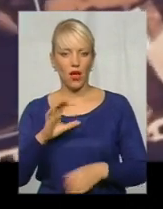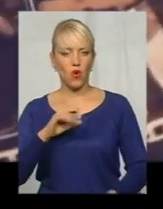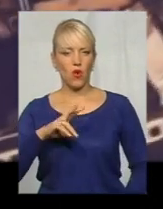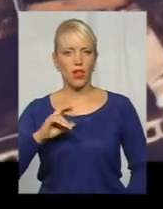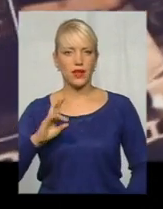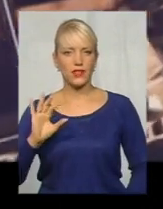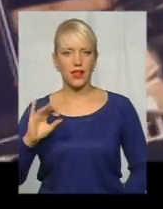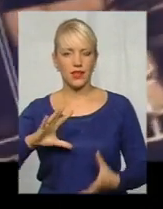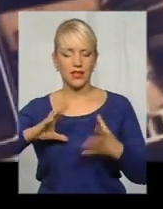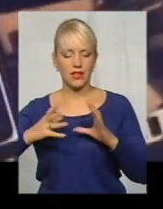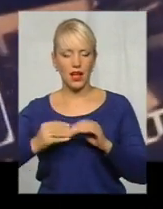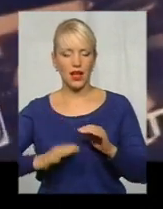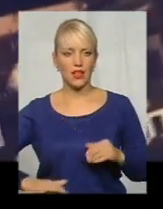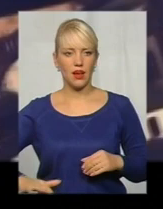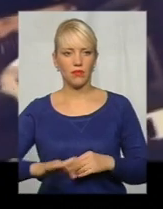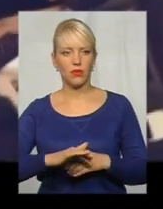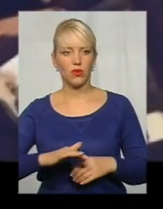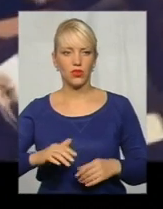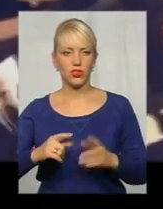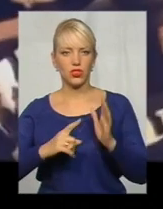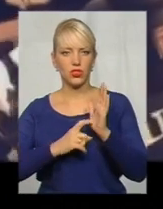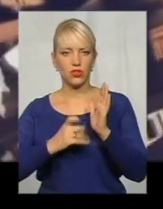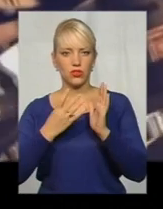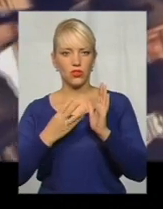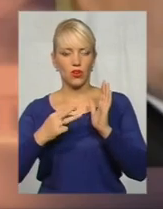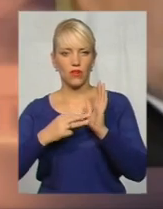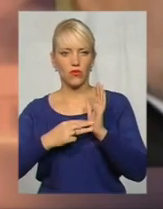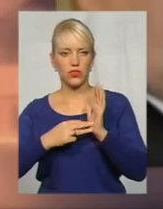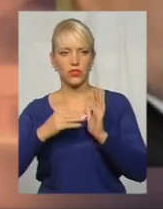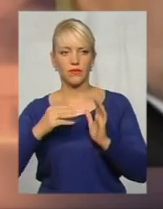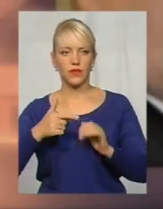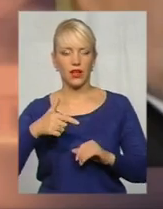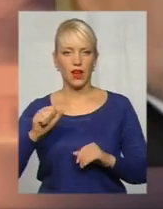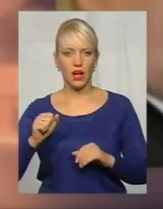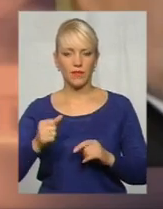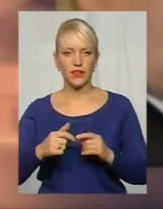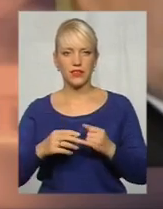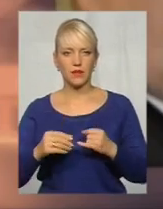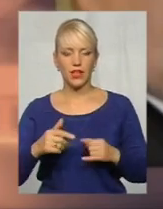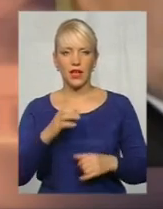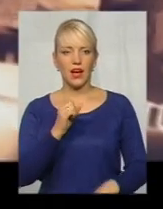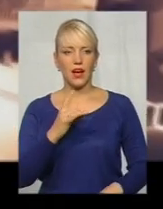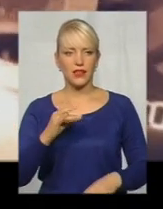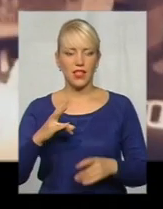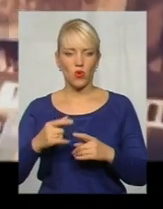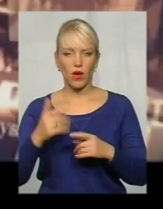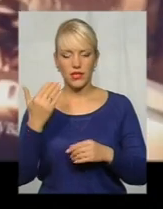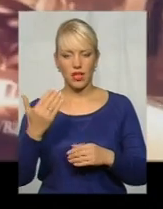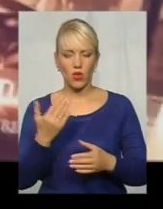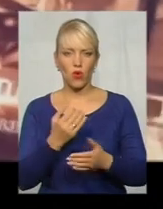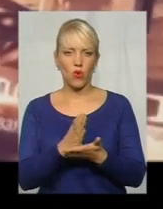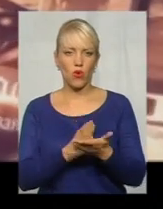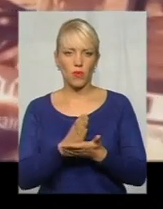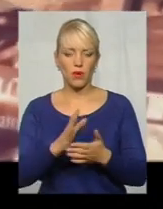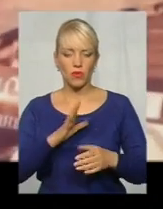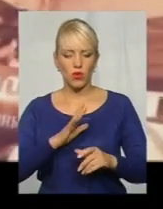Загальна площа землі над нами Зернюку встановила 648 гектарів. За каденцією пана Арсенюка ординемонітним фермерам, товариствам і господарствам